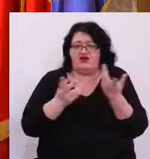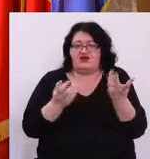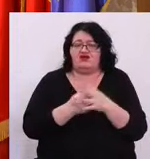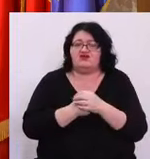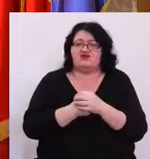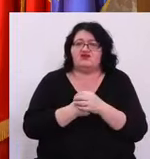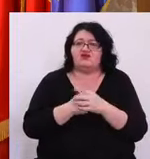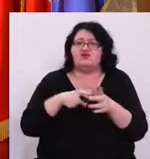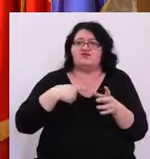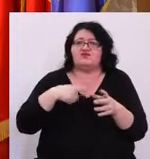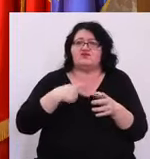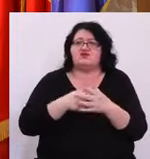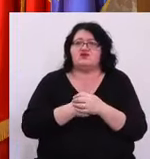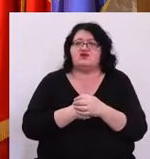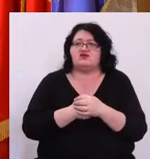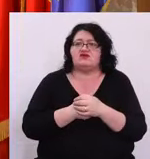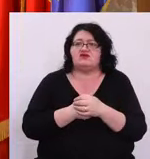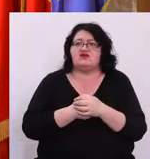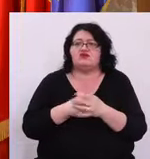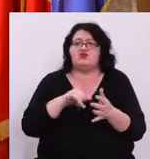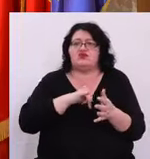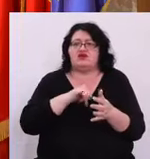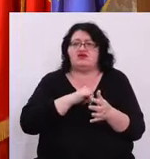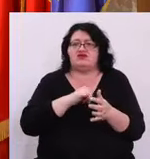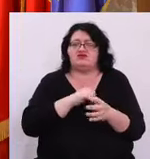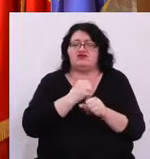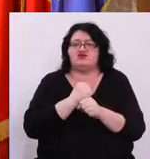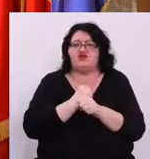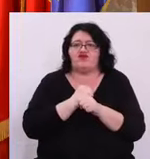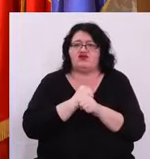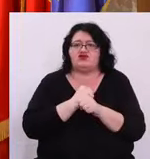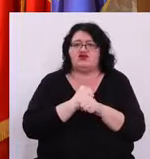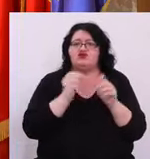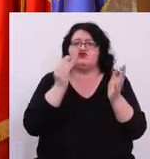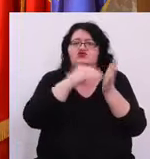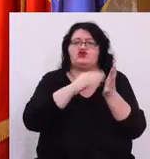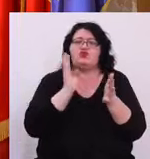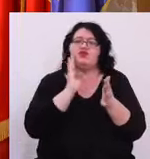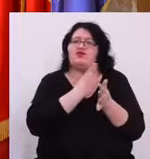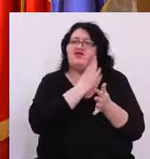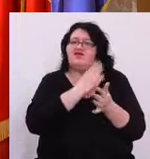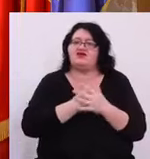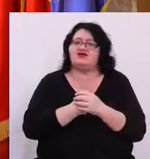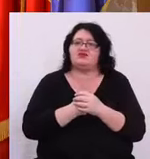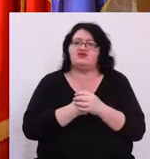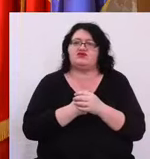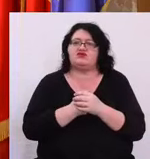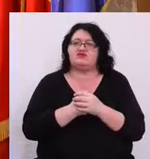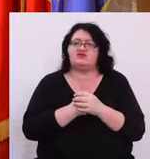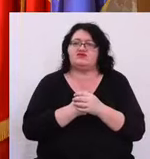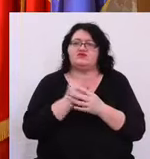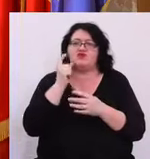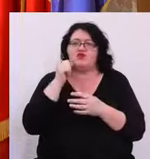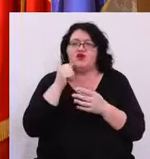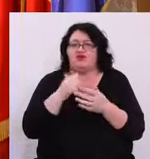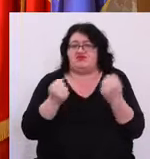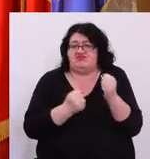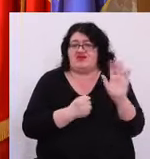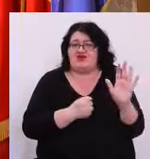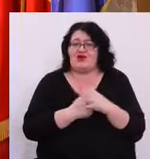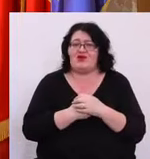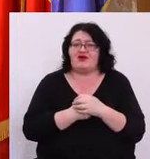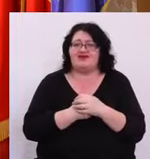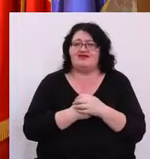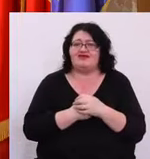mă interesează ce postează oamenii pe Facebook,